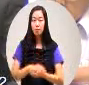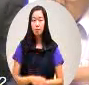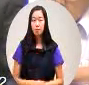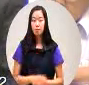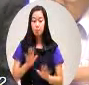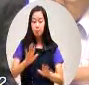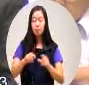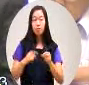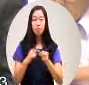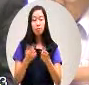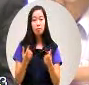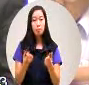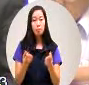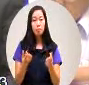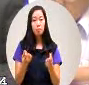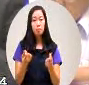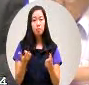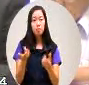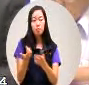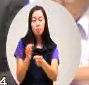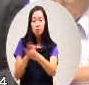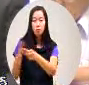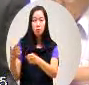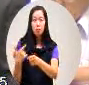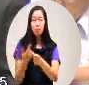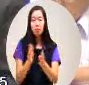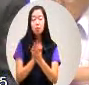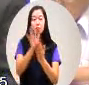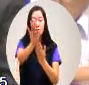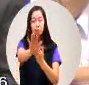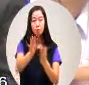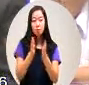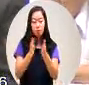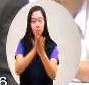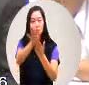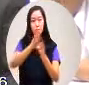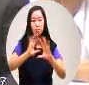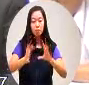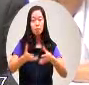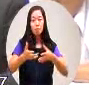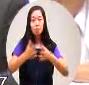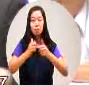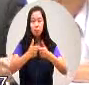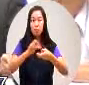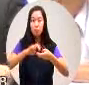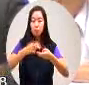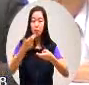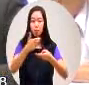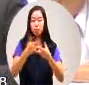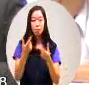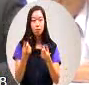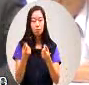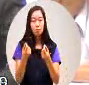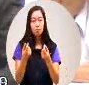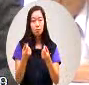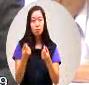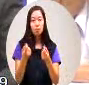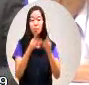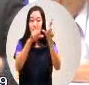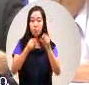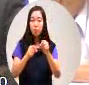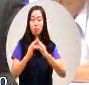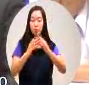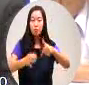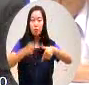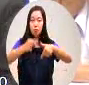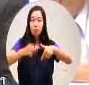今年我们要是加成补上在未来这个国道7号有可能他就是要按照市价